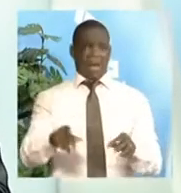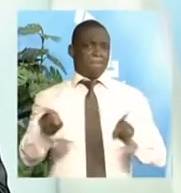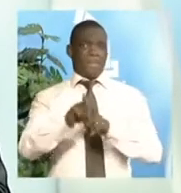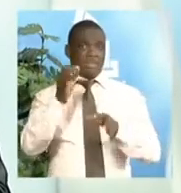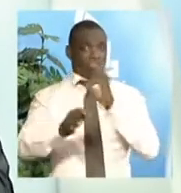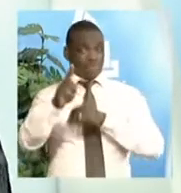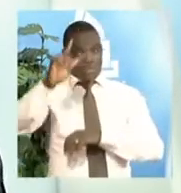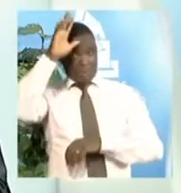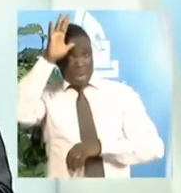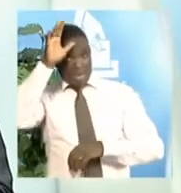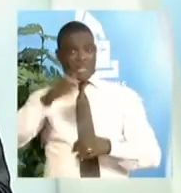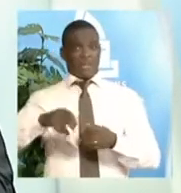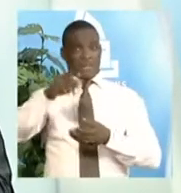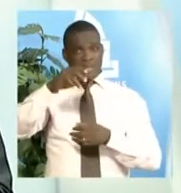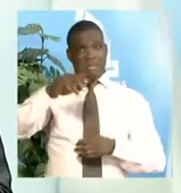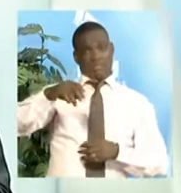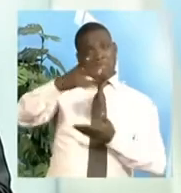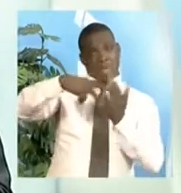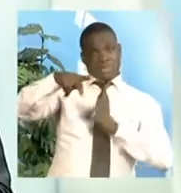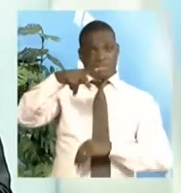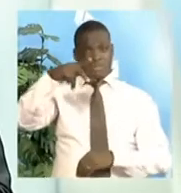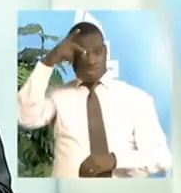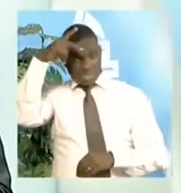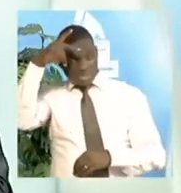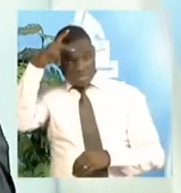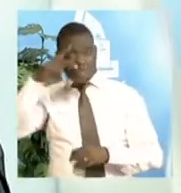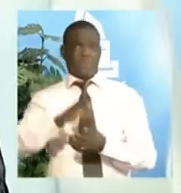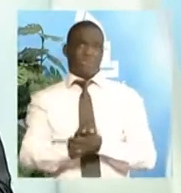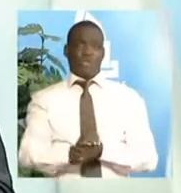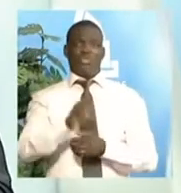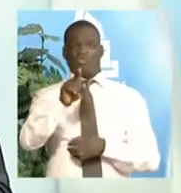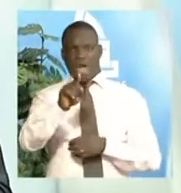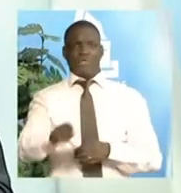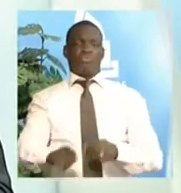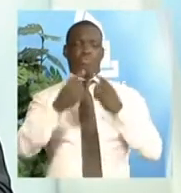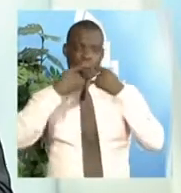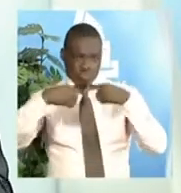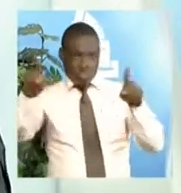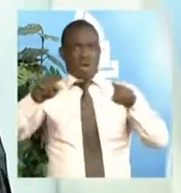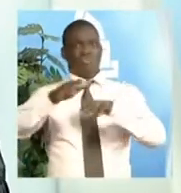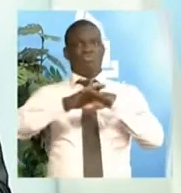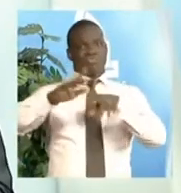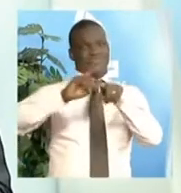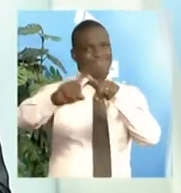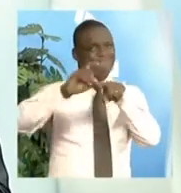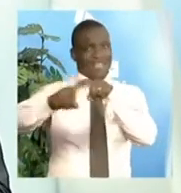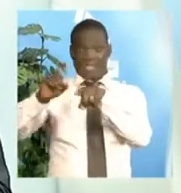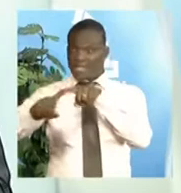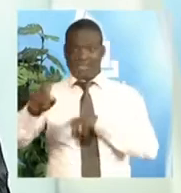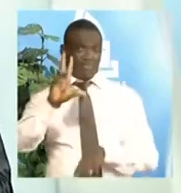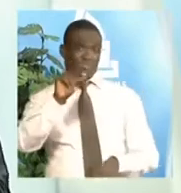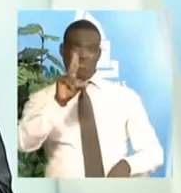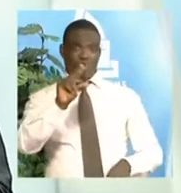candidature, de proclamer les résultats sur quelque réseau que ce soit et de quelque moyen que ce soit.